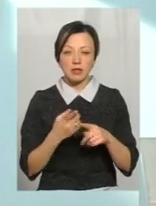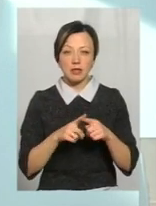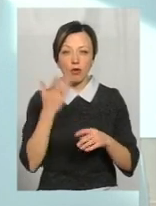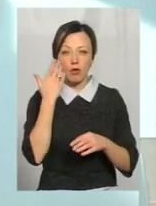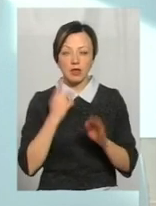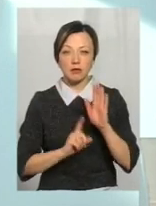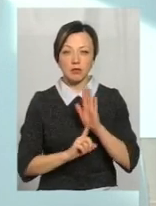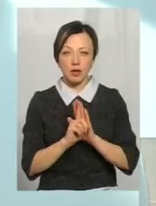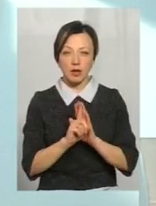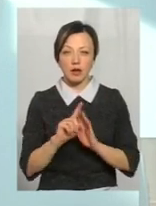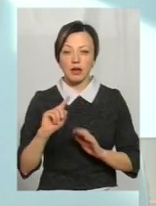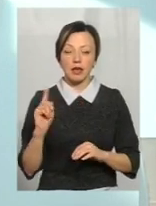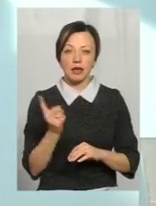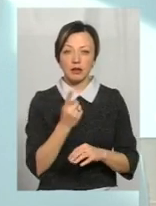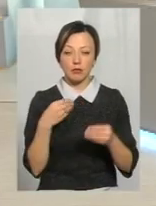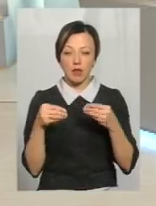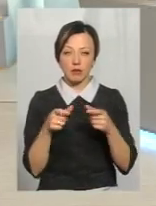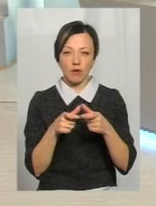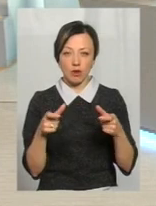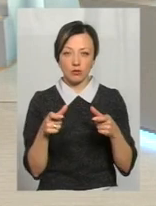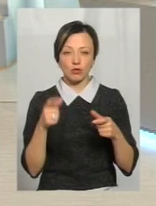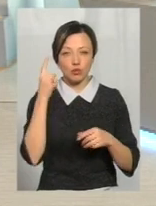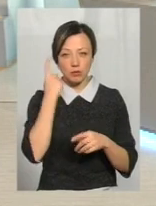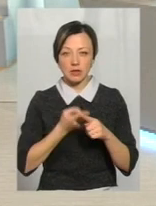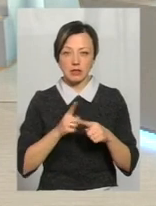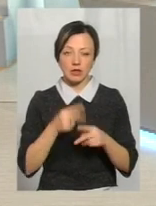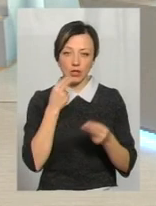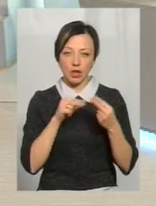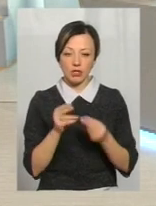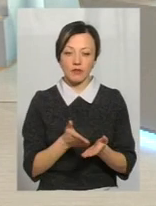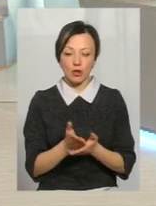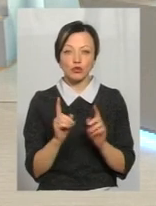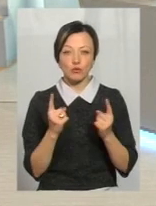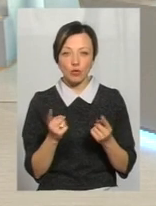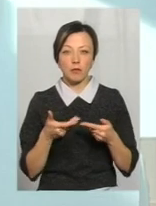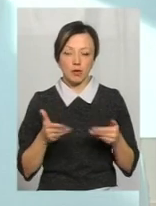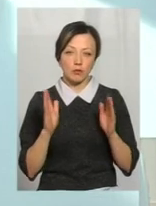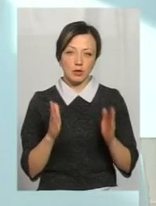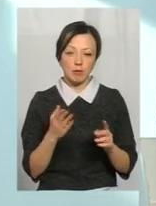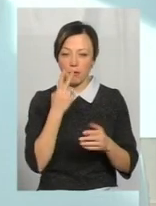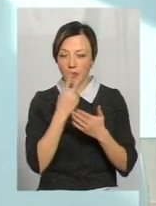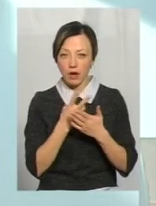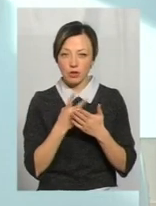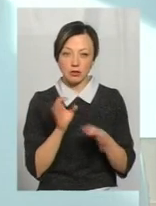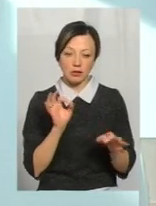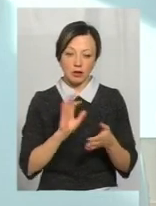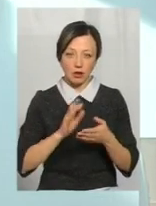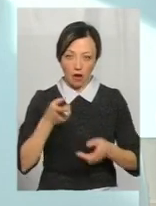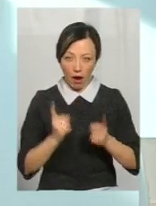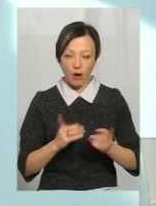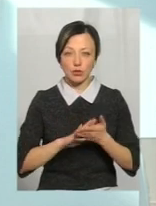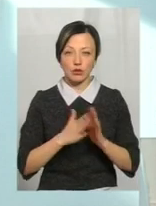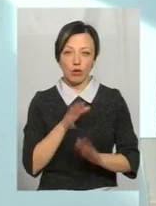запровадимо єдинокласику картину. Я думаю, це найкращий варіант. Чому? Тому що ми будемо, по-перше, бачити об'єктивну картину по